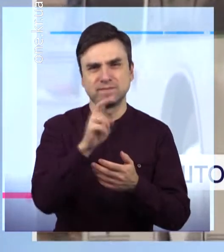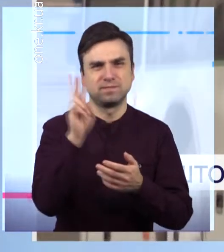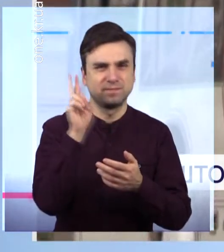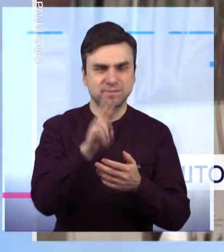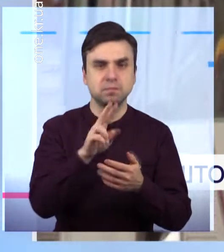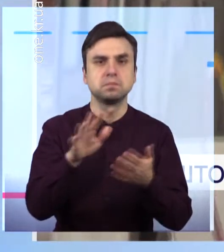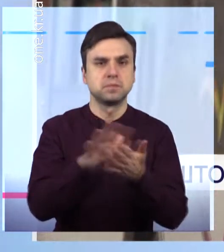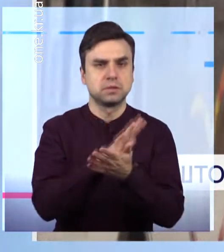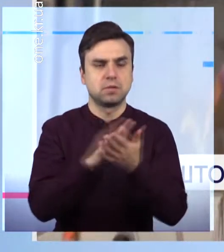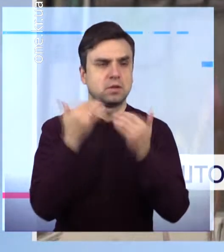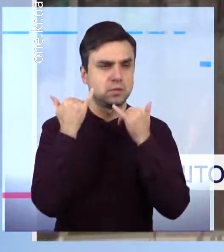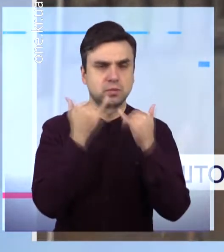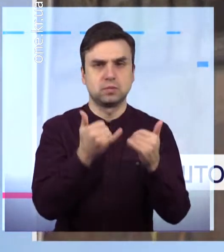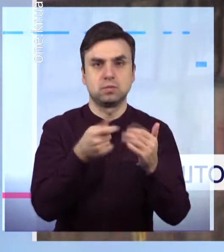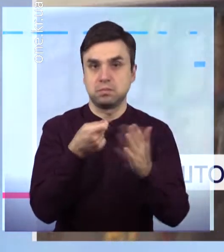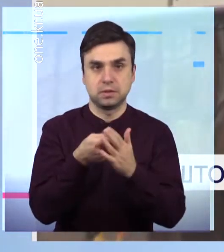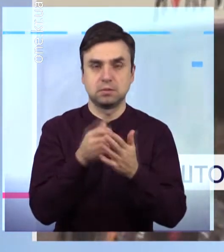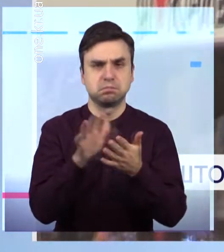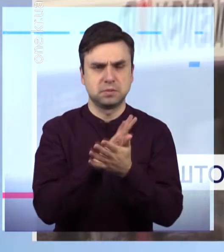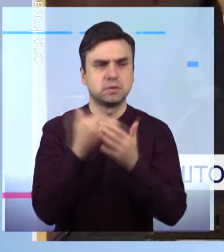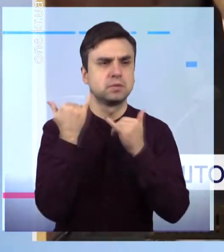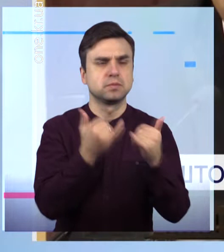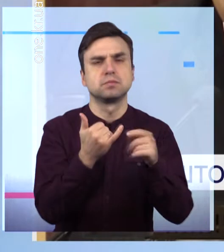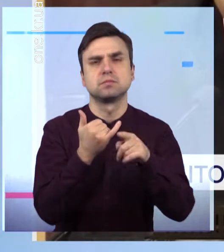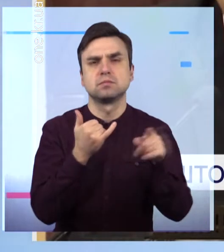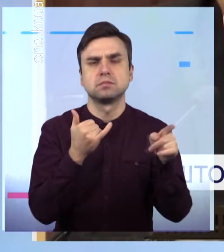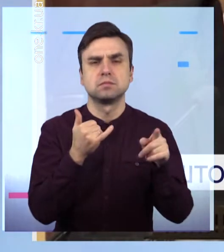працівники дитсадків Згодом усі криворіжці